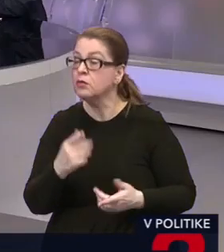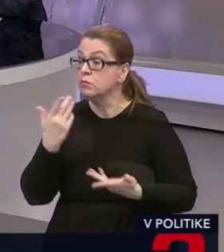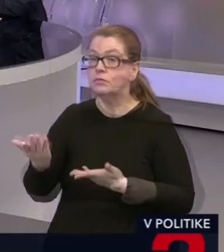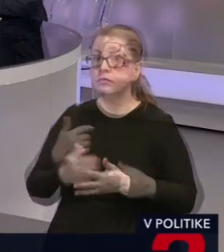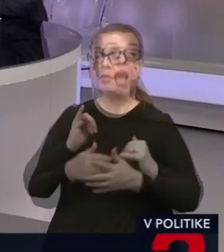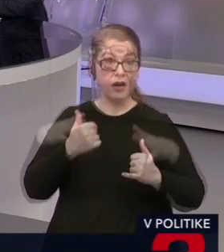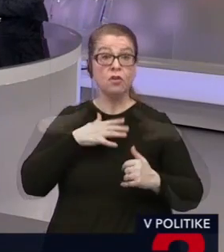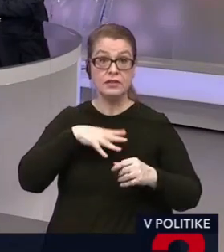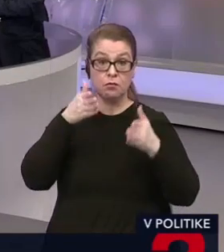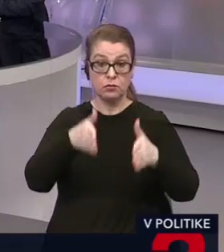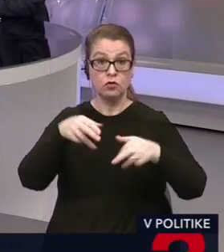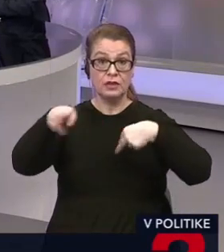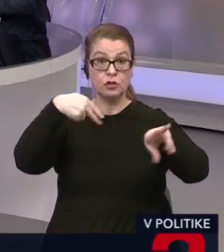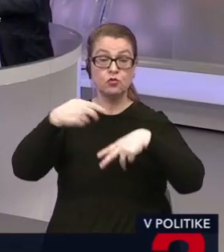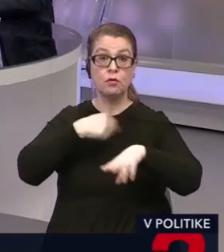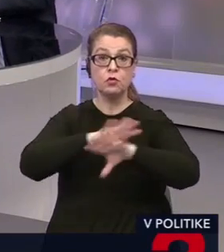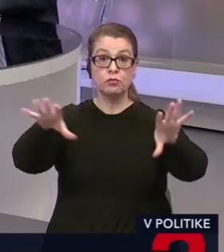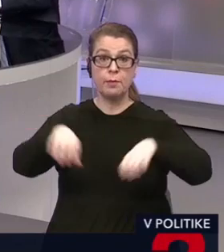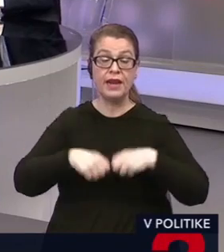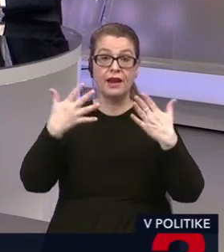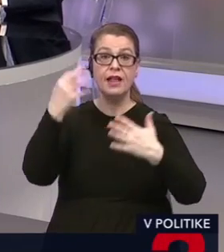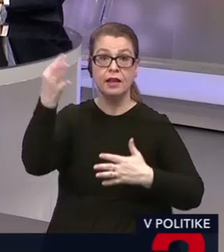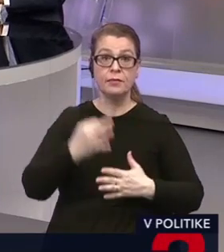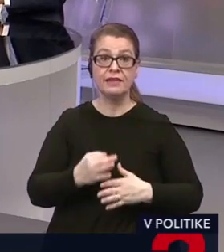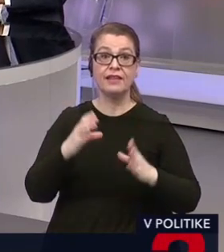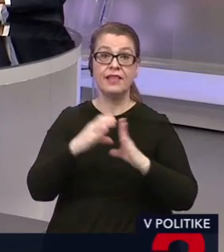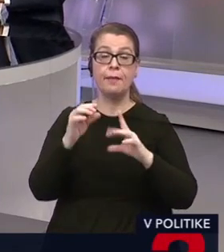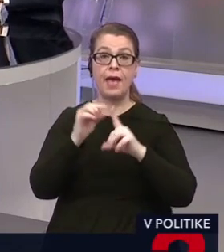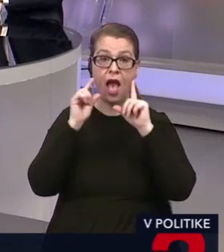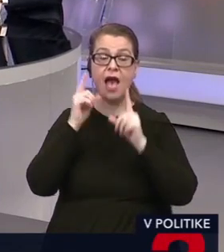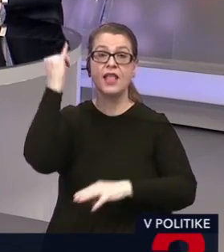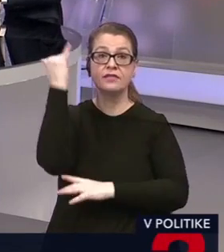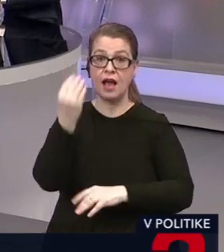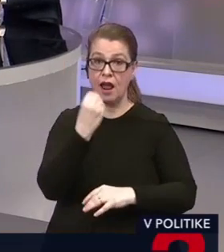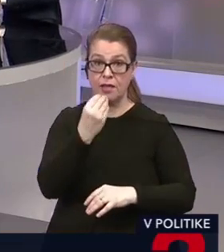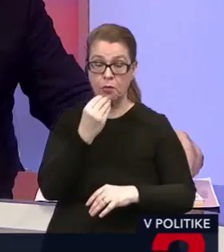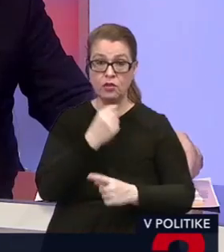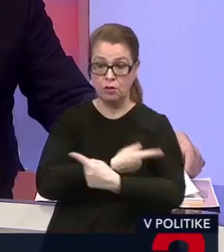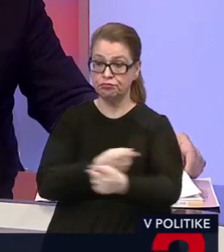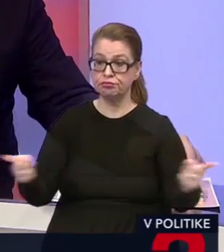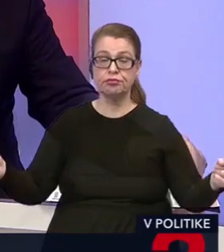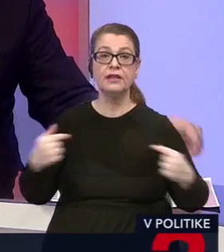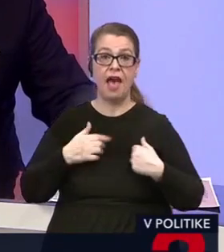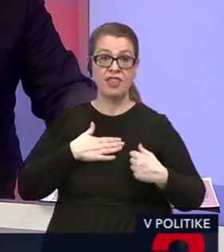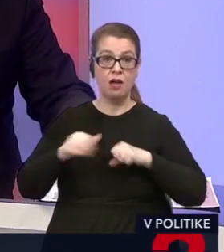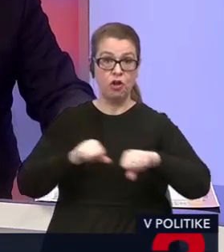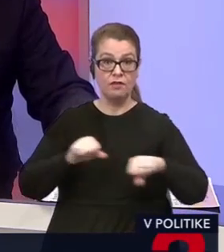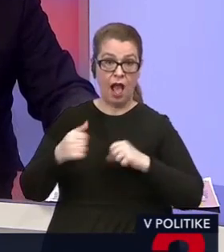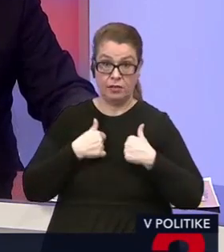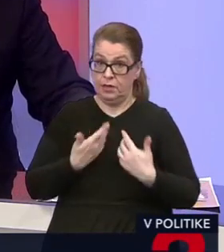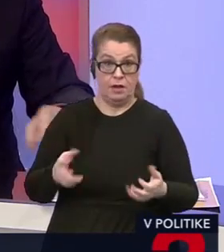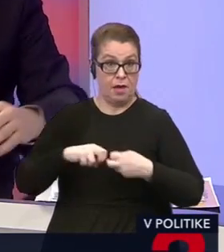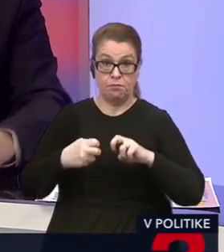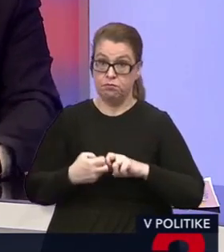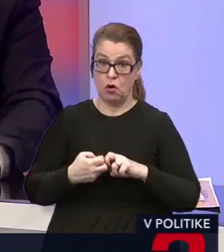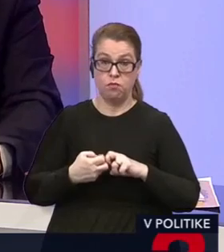Pán predseda Kolár. My sme už prijali 10% DPH-čku na mnohé základné potraviny za našej vlády. A nemáme s tým problém, na